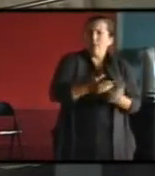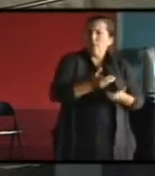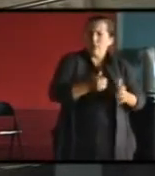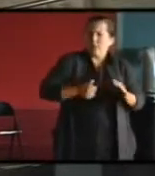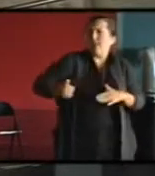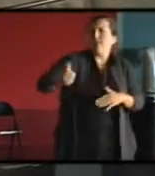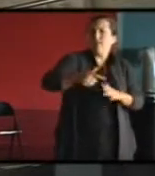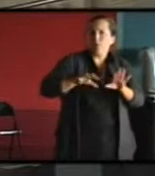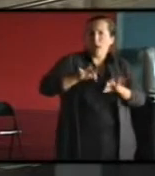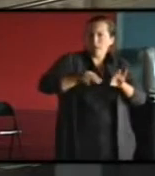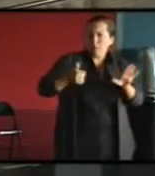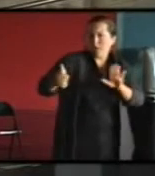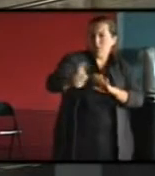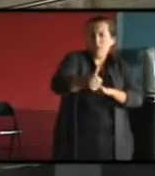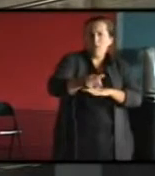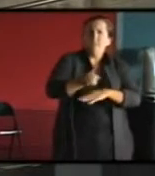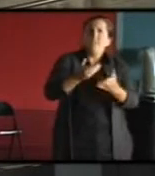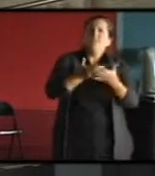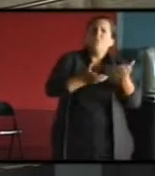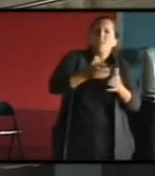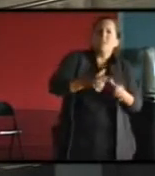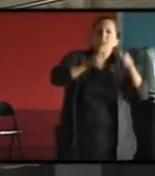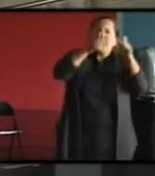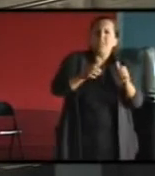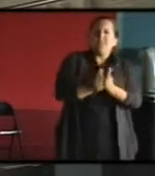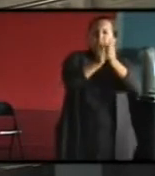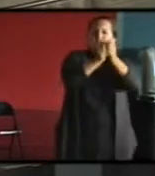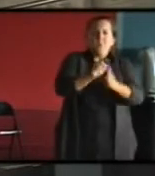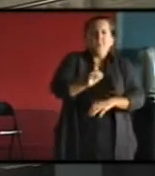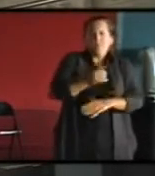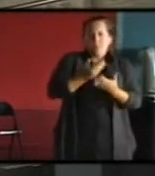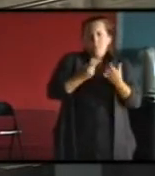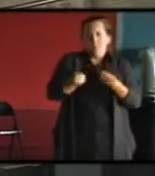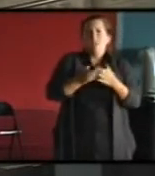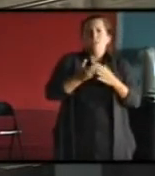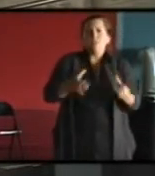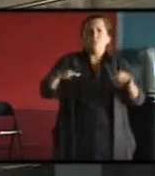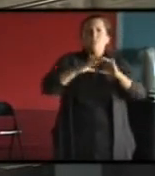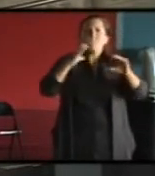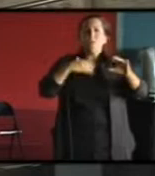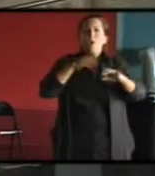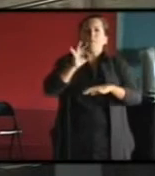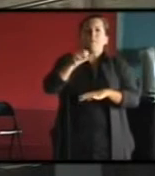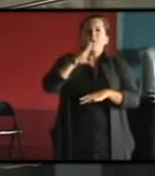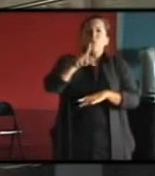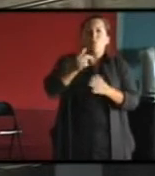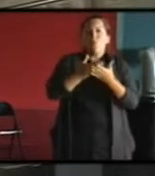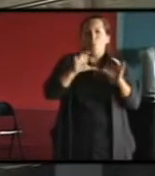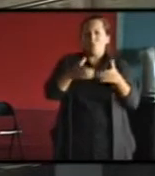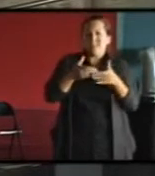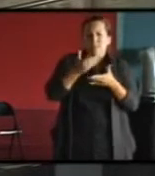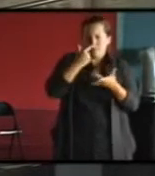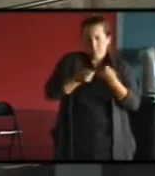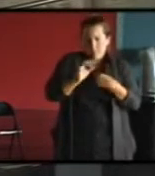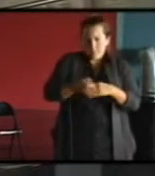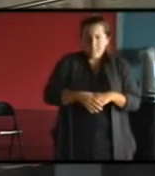chauffage et plutôt vers des changements de mode de chauffage, notamment les chaudières à fioul collectif, etc. Donc,